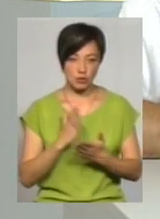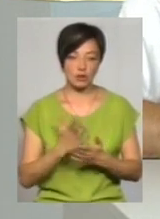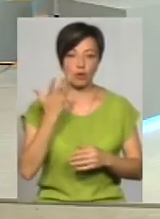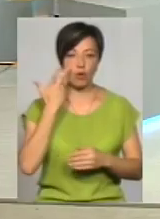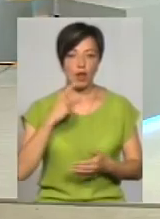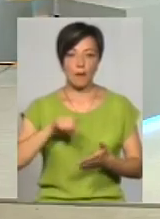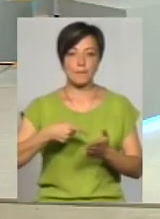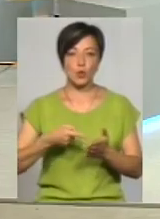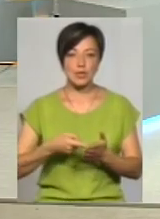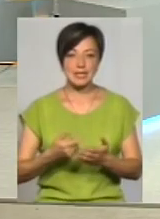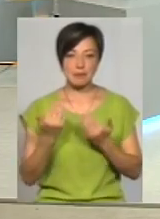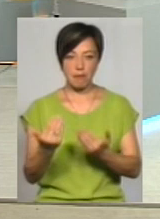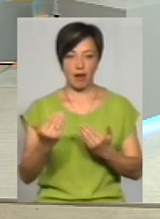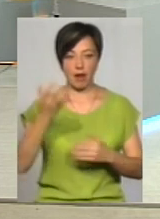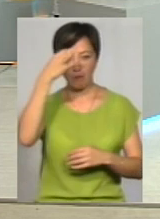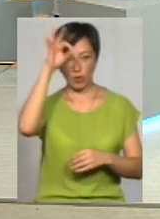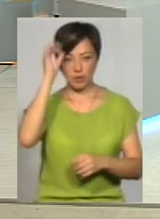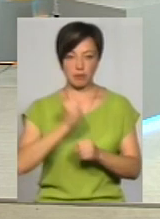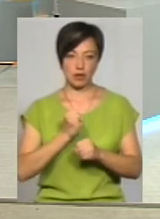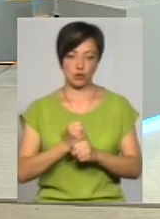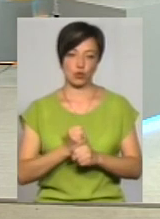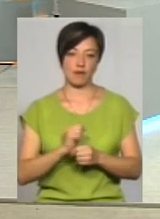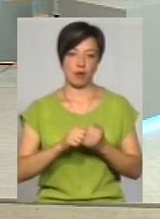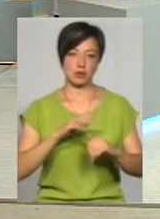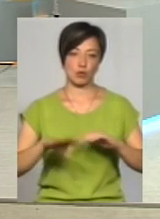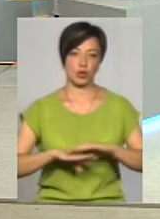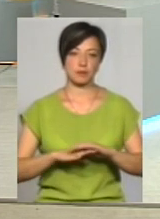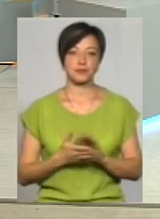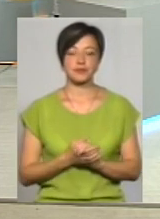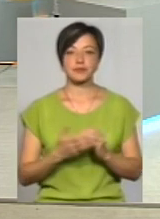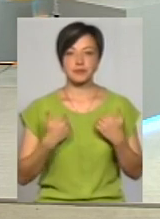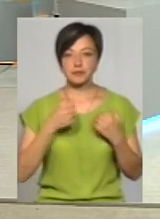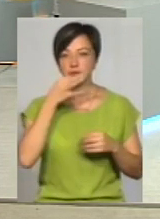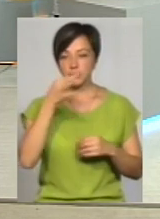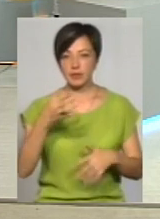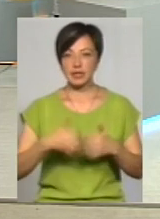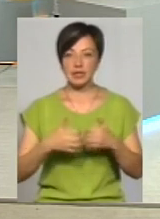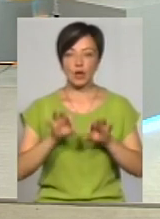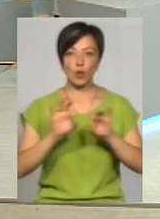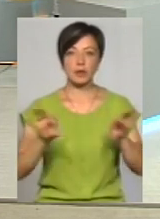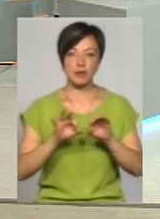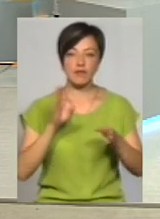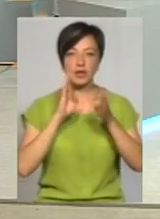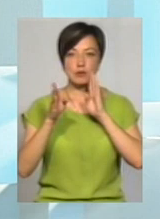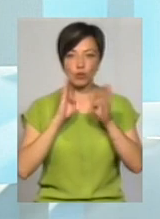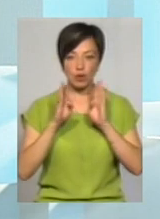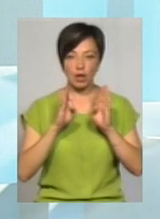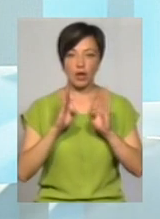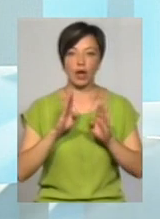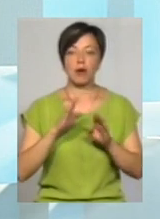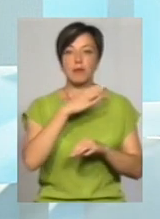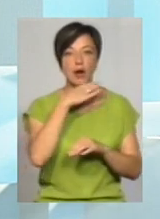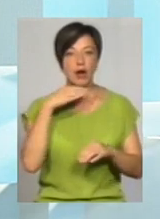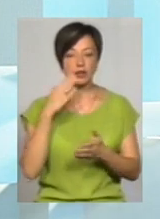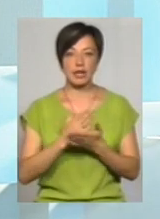муніципальна поліція працює в місті Кам'яне Сподільського. Я зауважу, що серед коментарів у Фейсбук досить